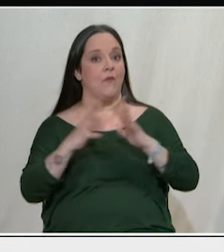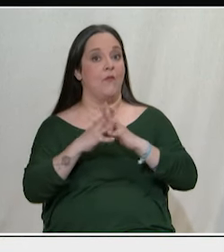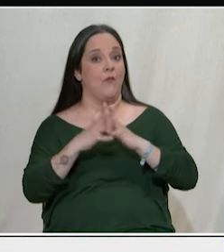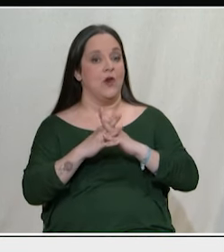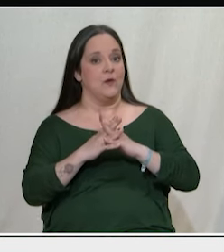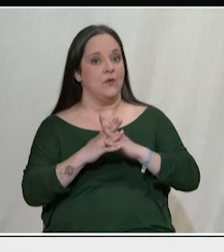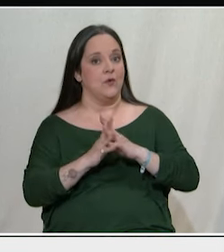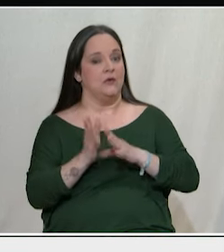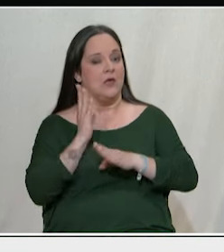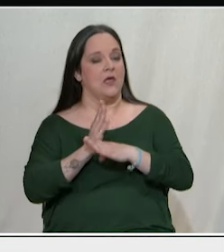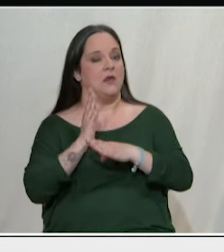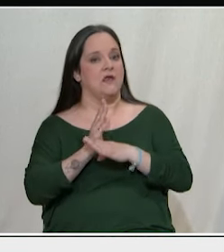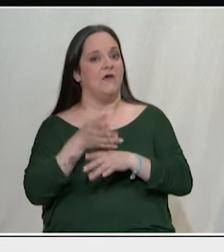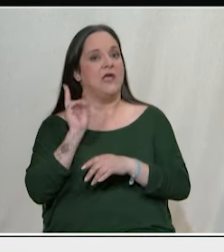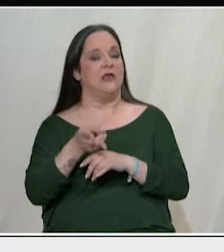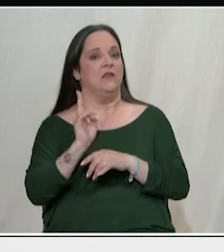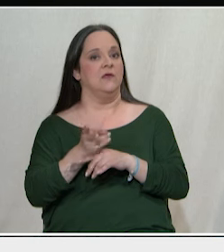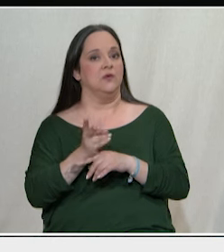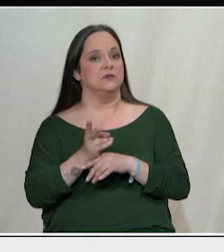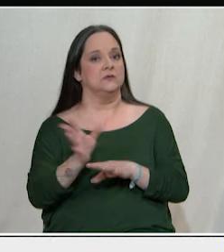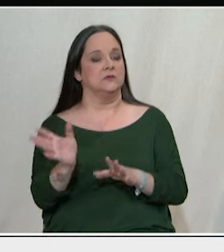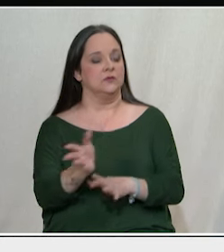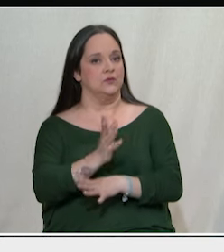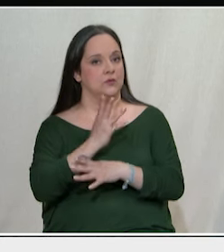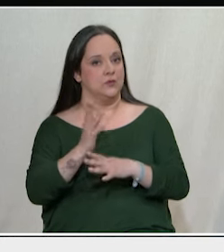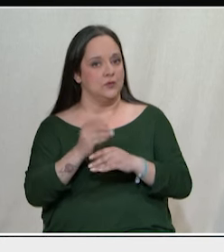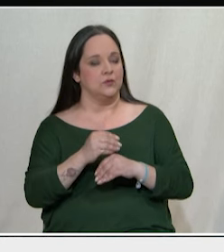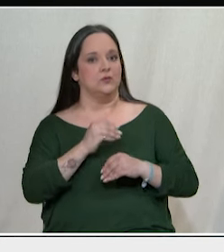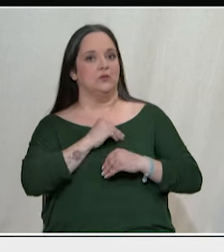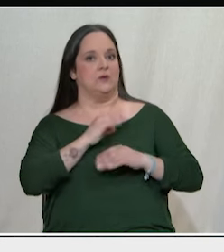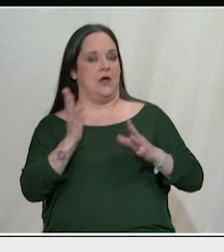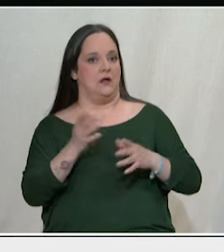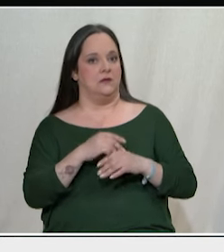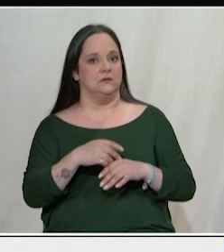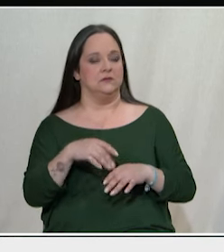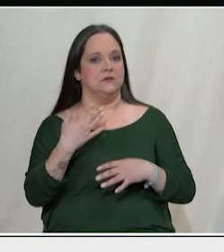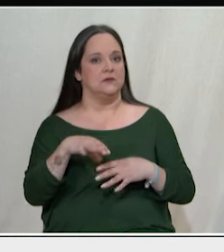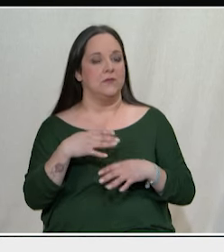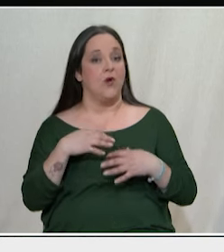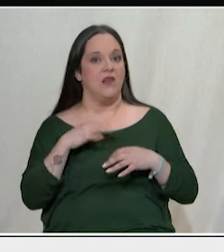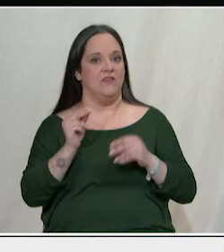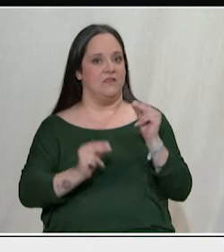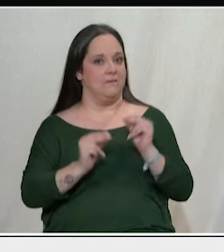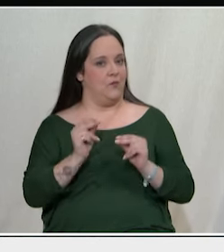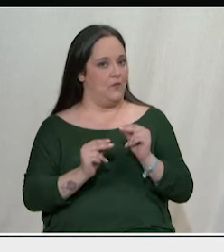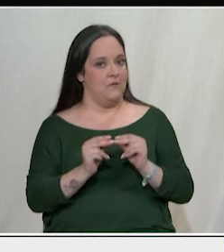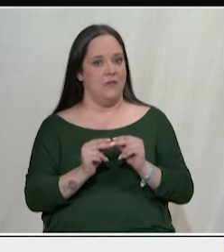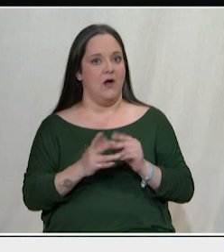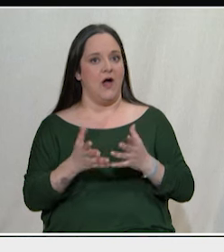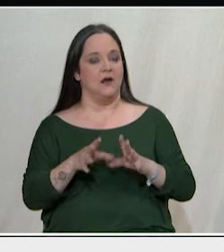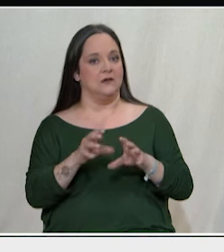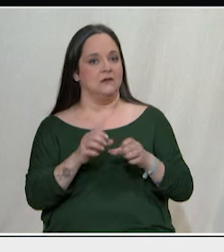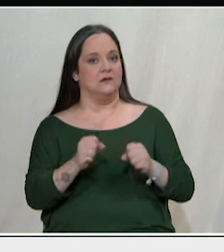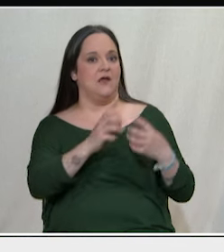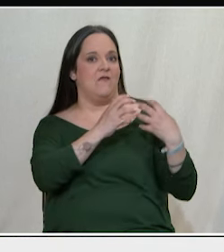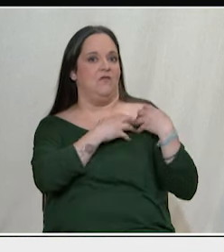εγκυμονεί τεράστιους κινδύνους. Αλλοί μόνο αυτά αν μείνουν στα χέρια κυβερνήσεων όπως της Νέας